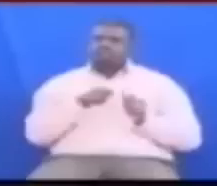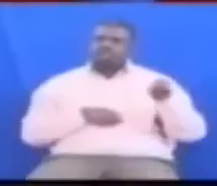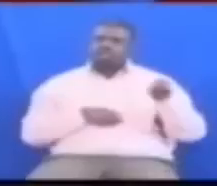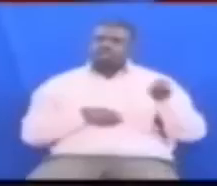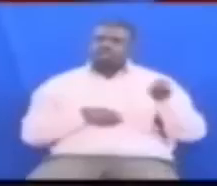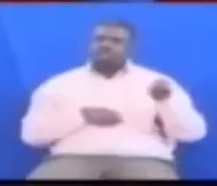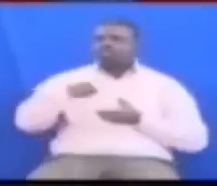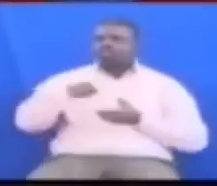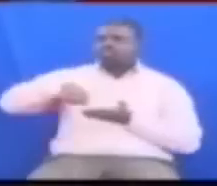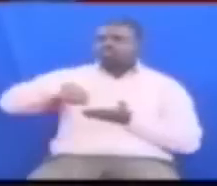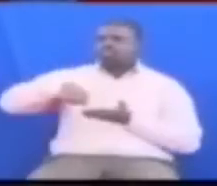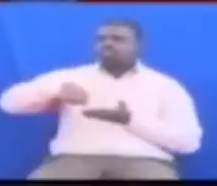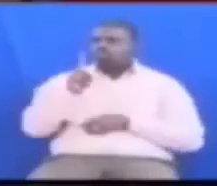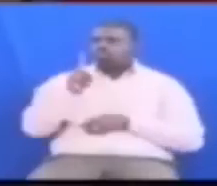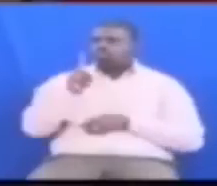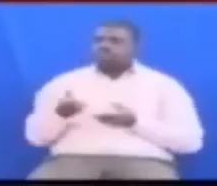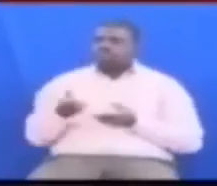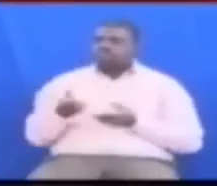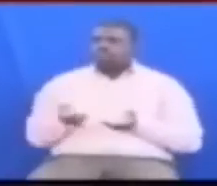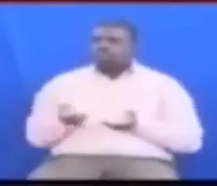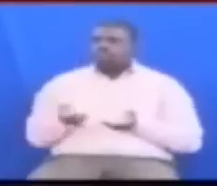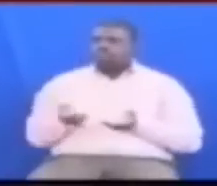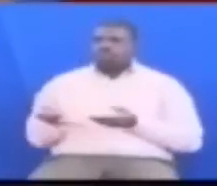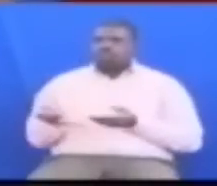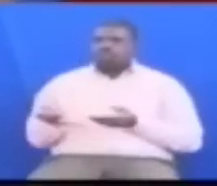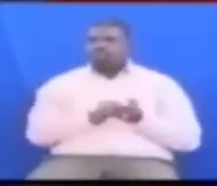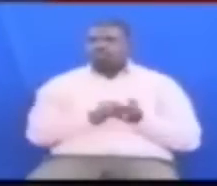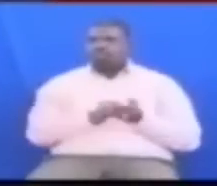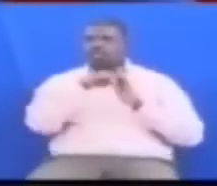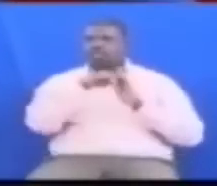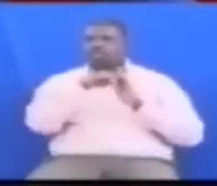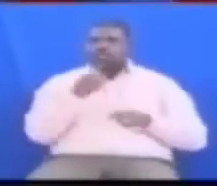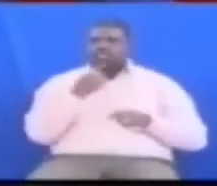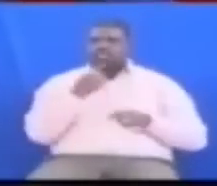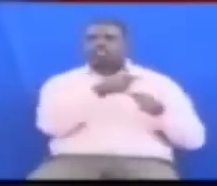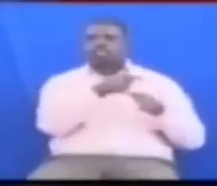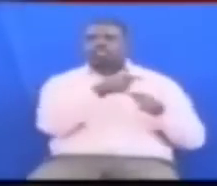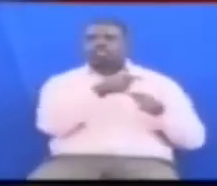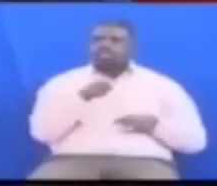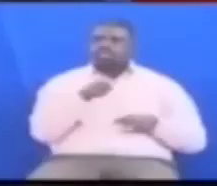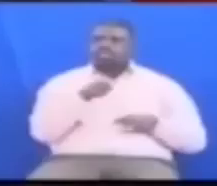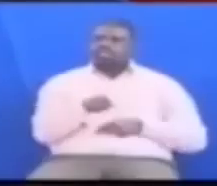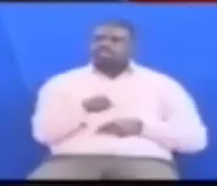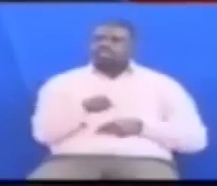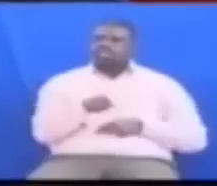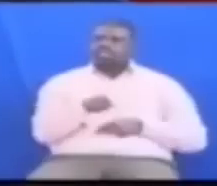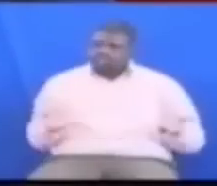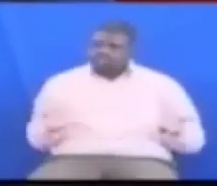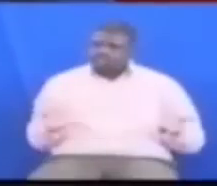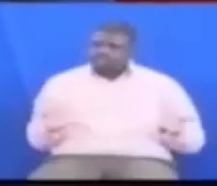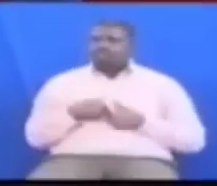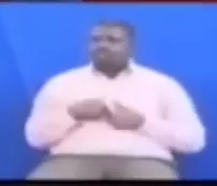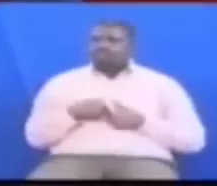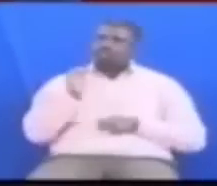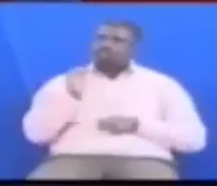mimi wa mtuara mjini Dawliza pale mbuna haujaneka kwenye kwa hiratiba Anasema wewe ni mpinzani Sasa hini ndemu kwasia ya wapu Lakini mimi